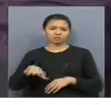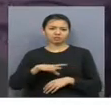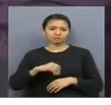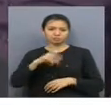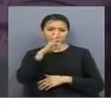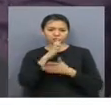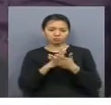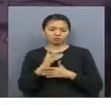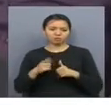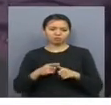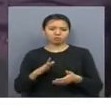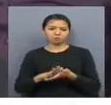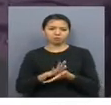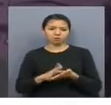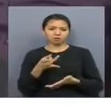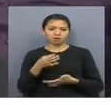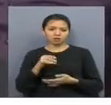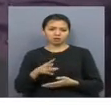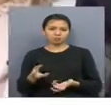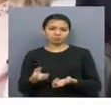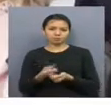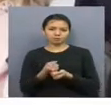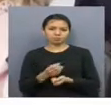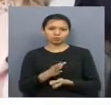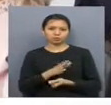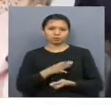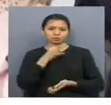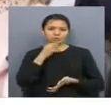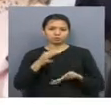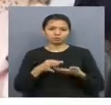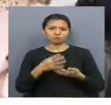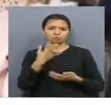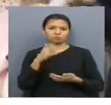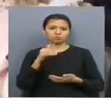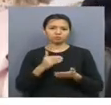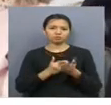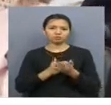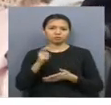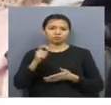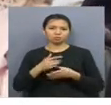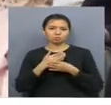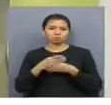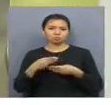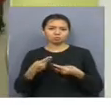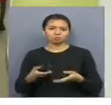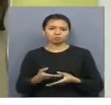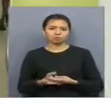мемелекет тарапынан грандтар және қаржылай қолдау тапықан. Нәтизесінде 500 мүмінді астап адамға көмік көрсетілді.